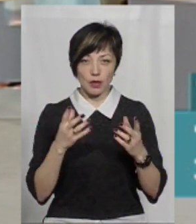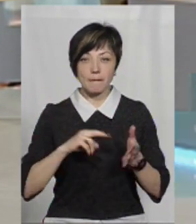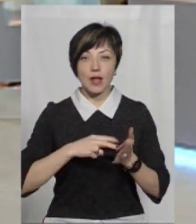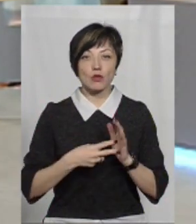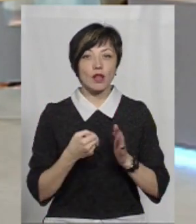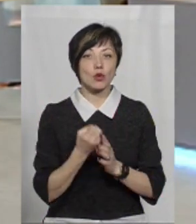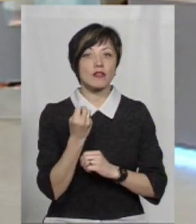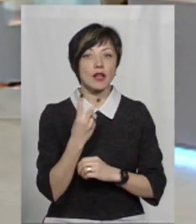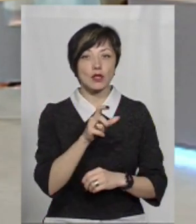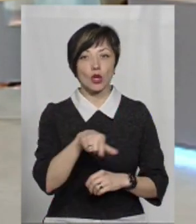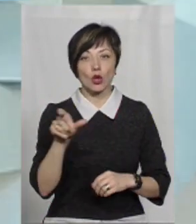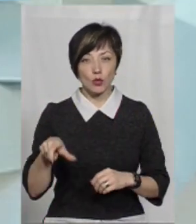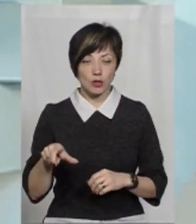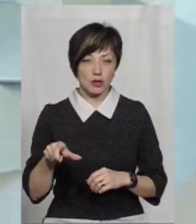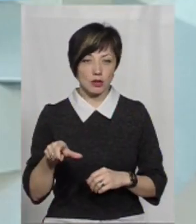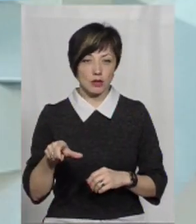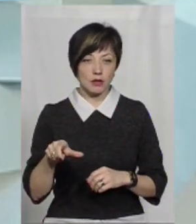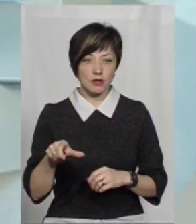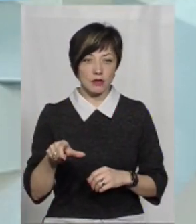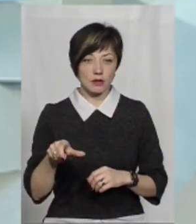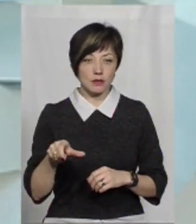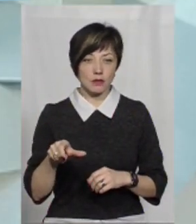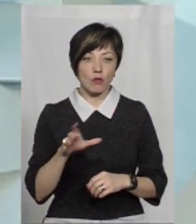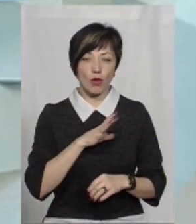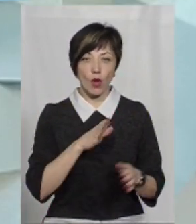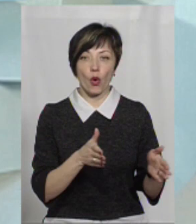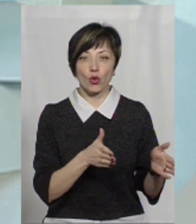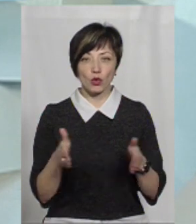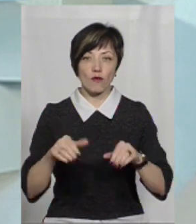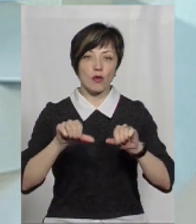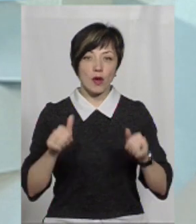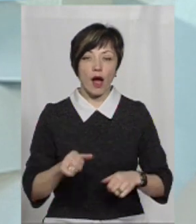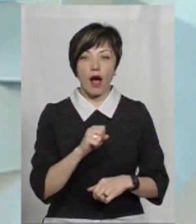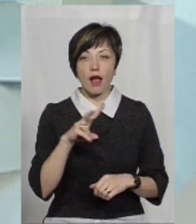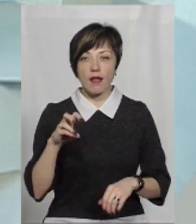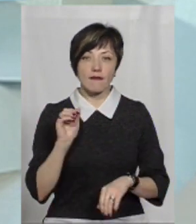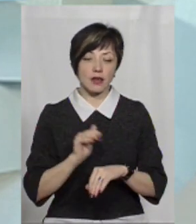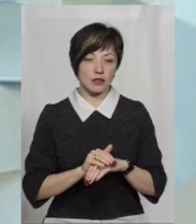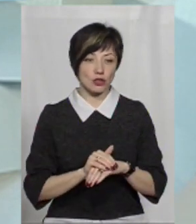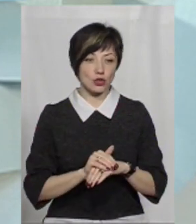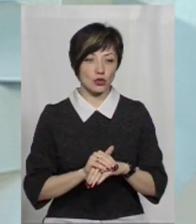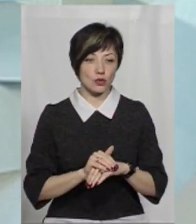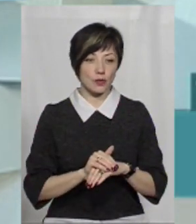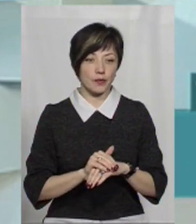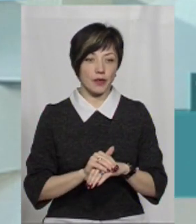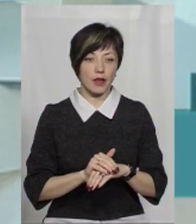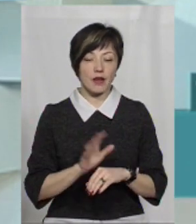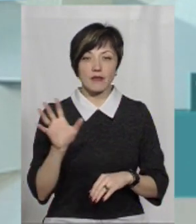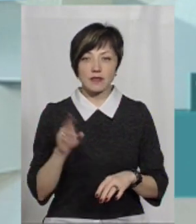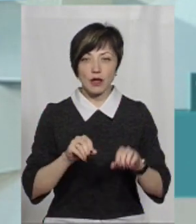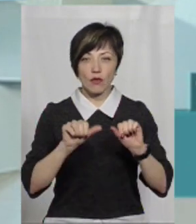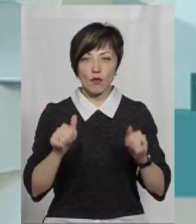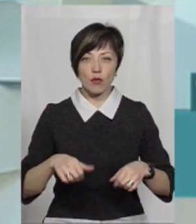до опівночі, люди виходили, були готові оформляти, але фактично майже все